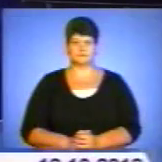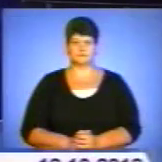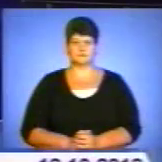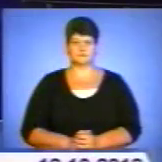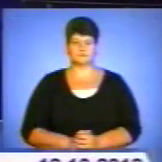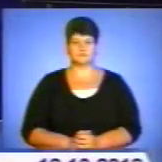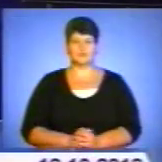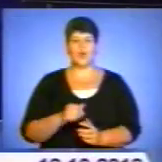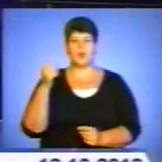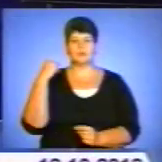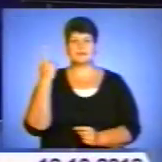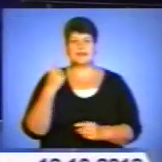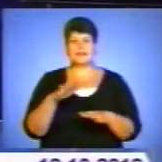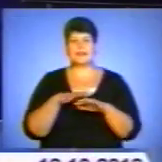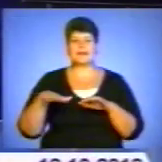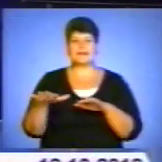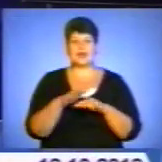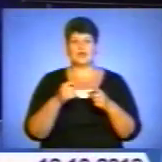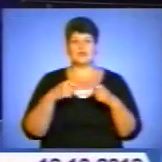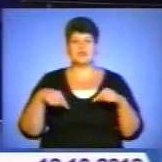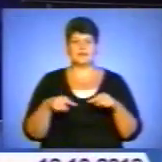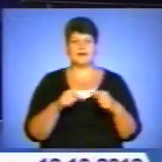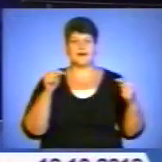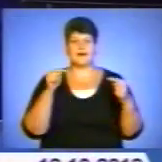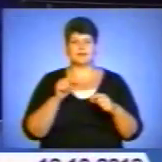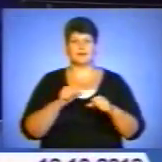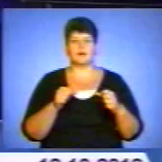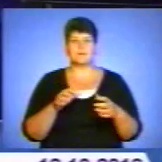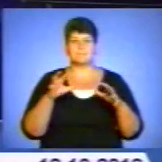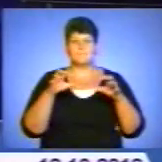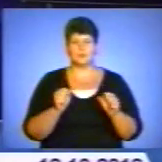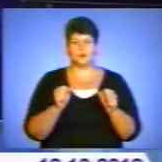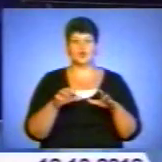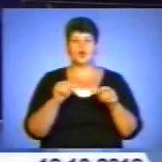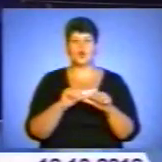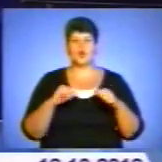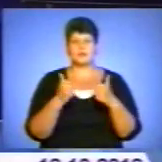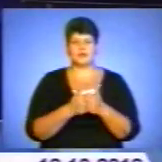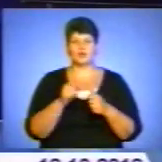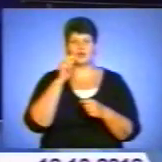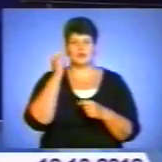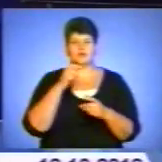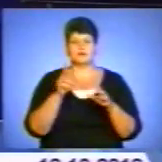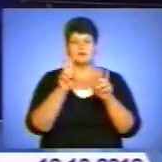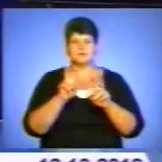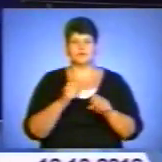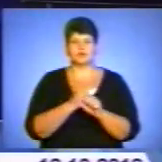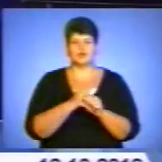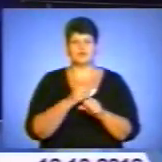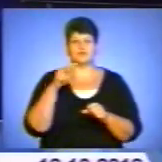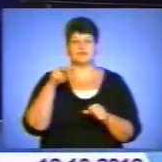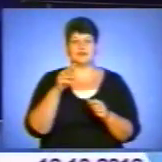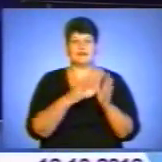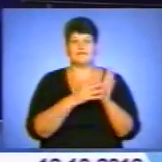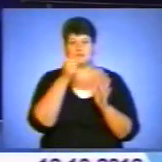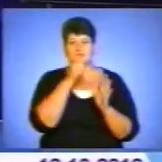Обласне територіальне відділення Антимонопольного комітету України прозвітувало про свою роботу за 9 місяців поточного року. Особлива ввага